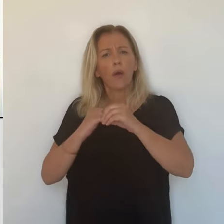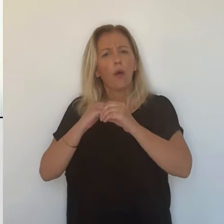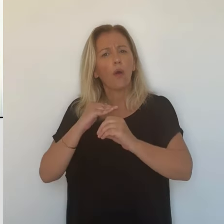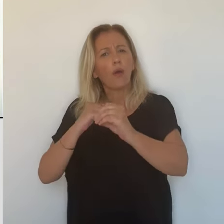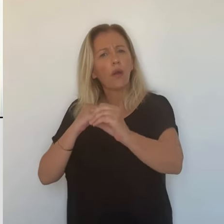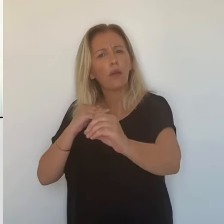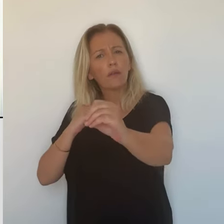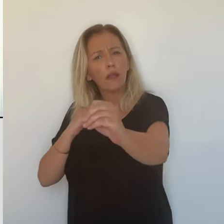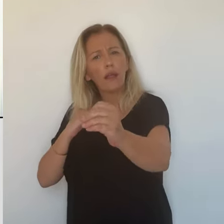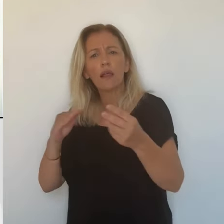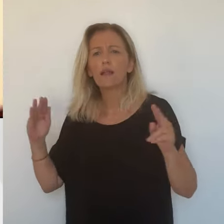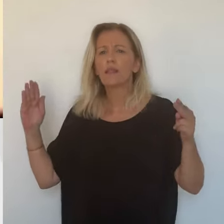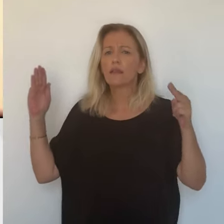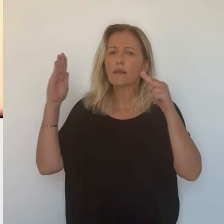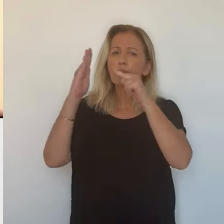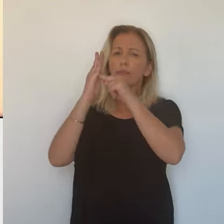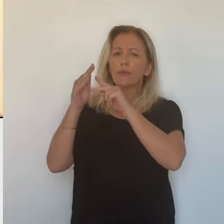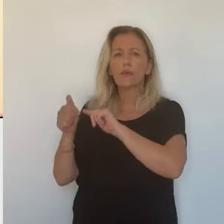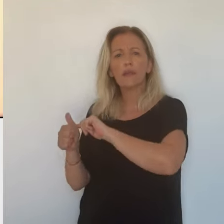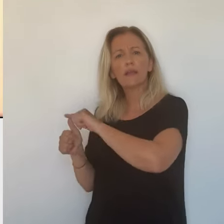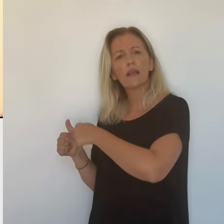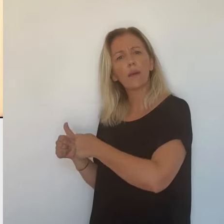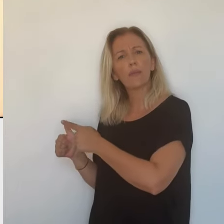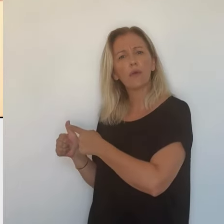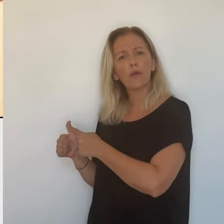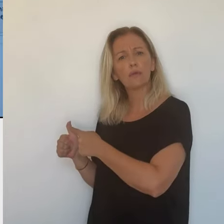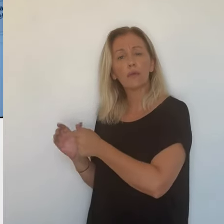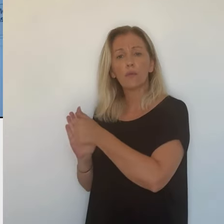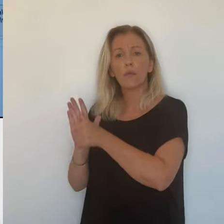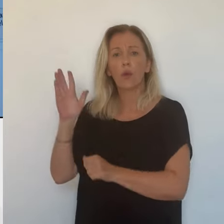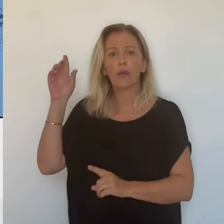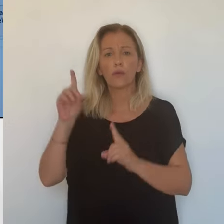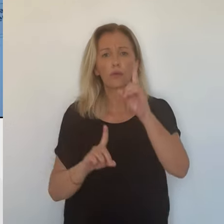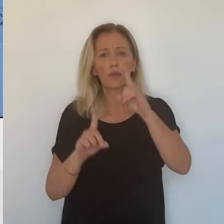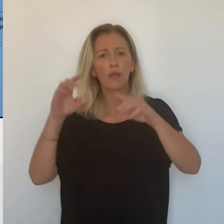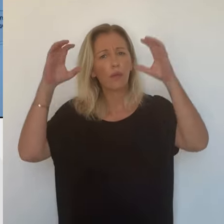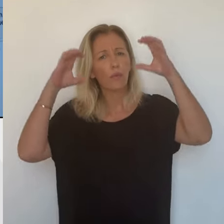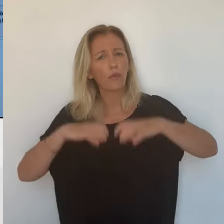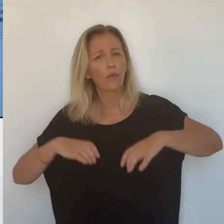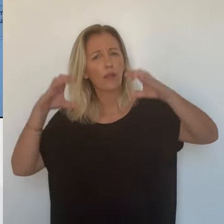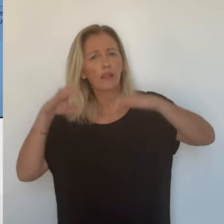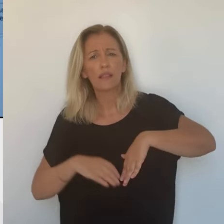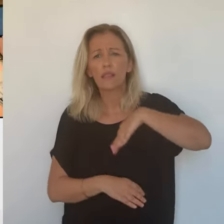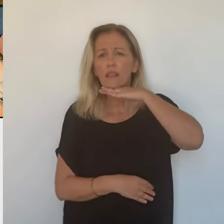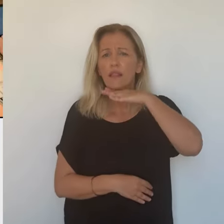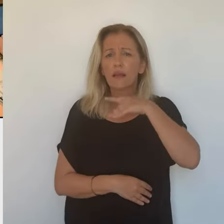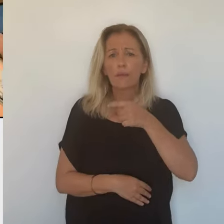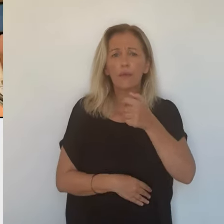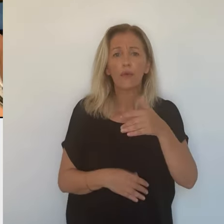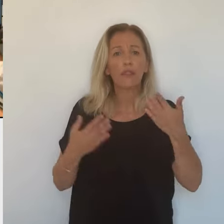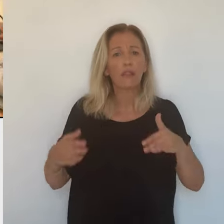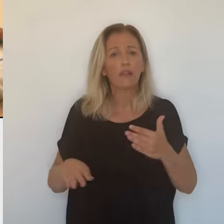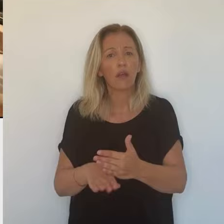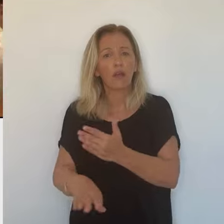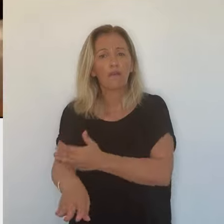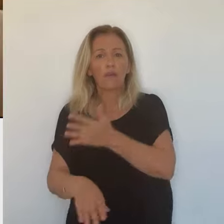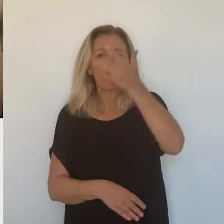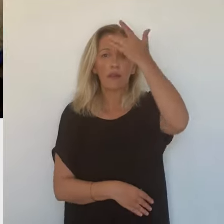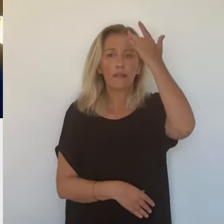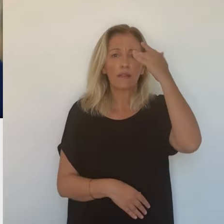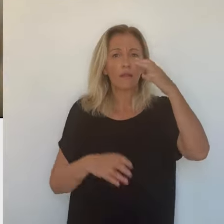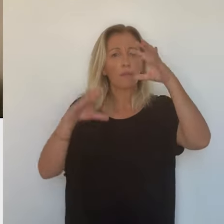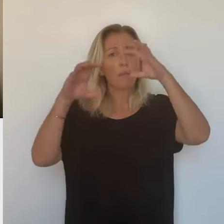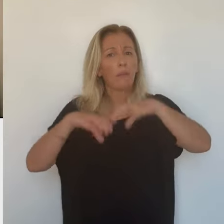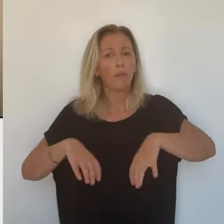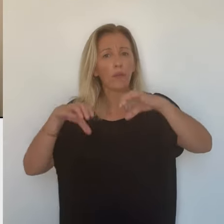pleine orientale, dans le Nebiou et le Cap-Corse. Les précipitations du mois de juillet ont été faméliques alors que le déficit de pluie se